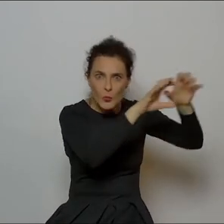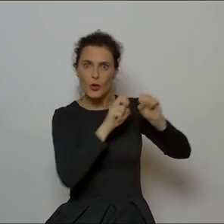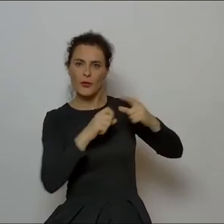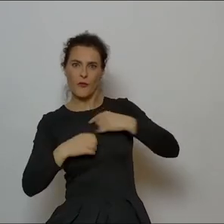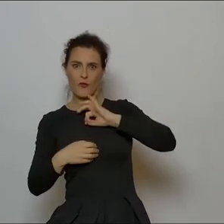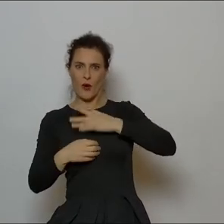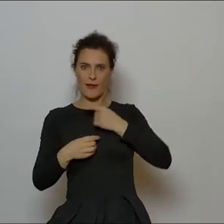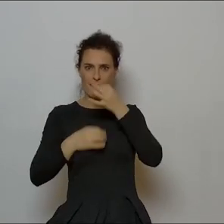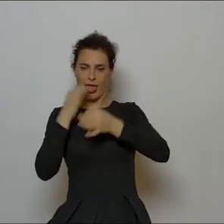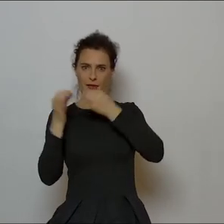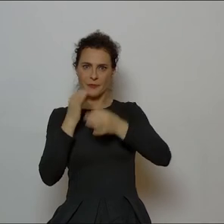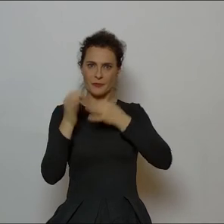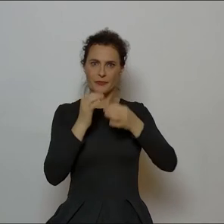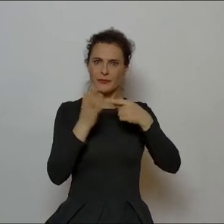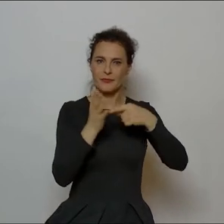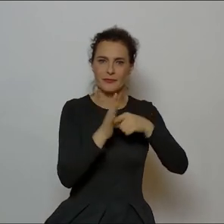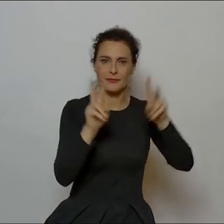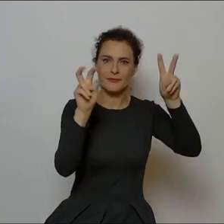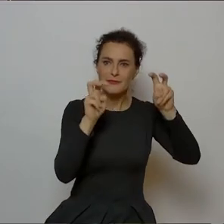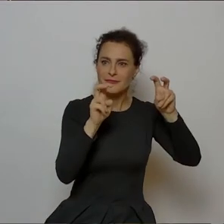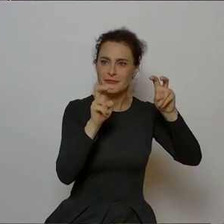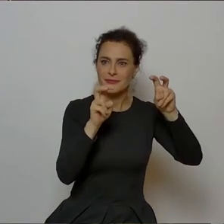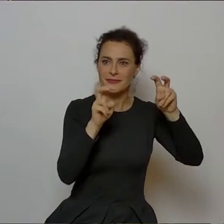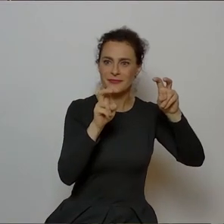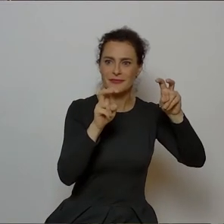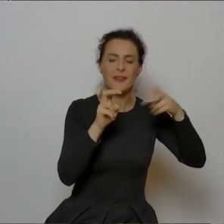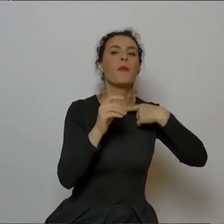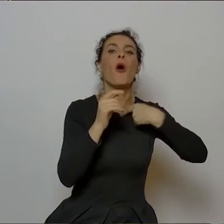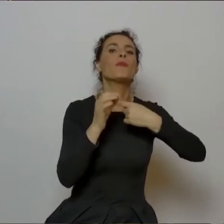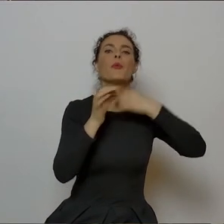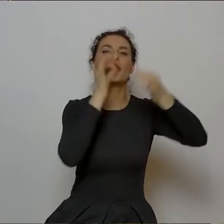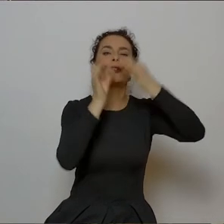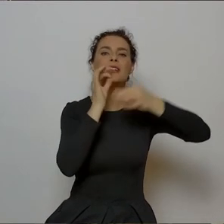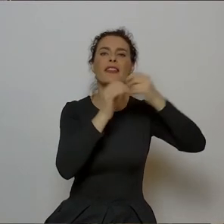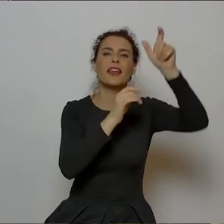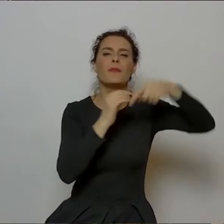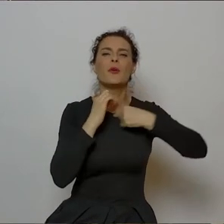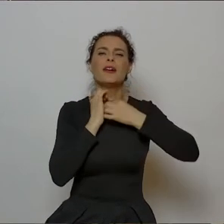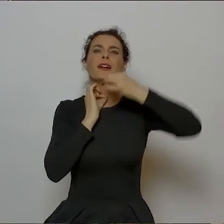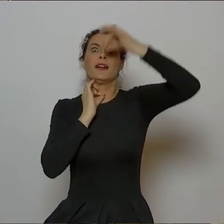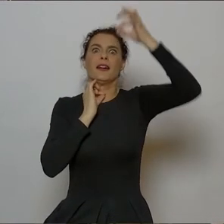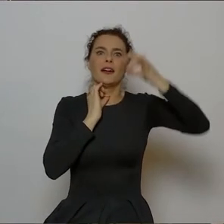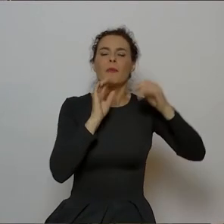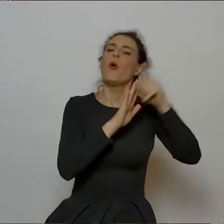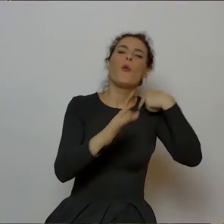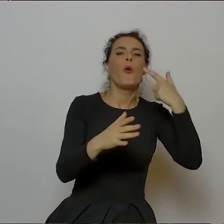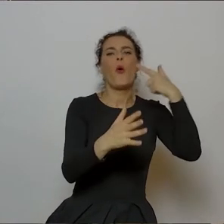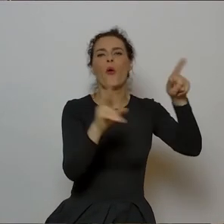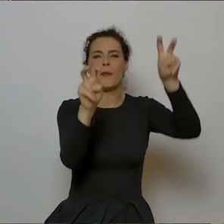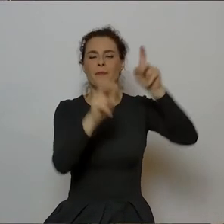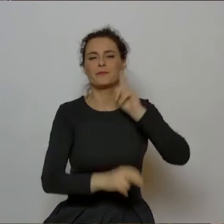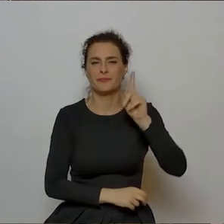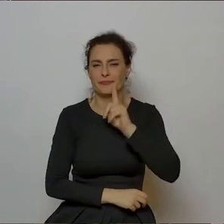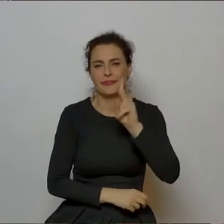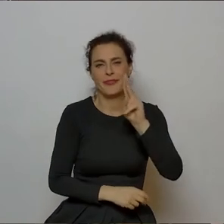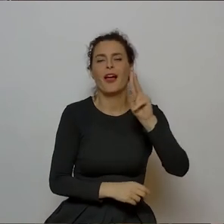Był taki dyszkantem piejący piosenkarz przełom nad 50-tych, 60-tych Clyde McFutter